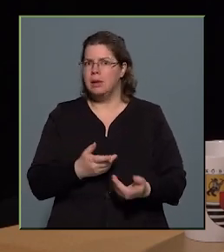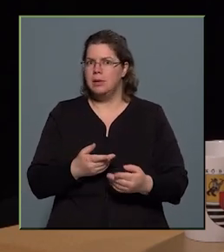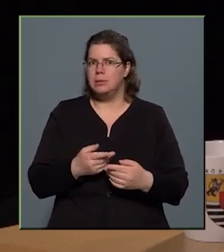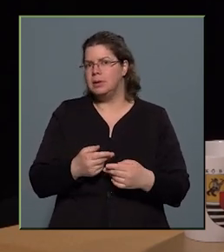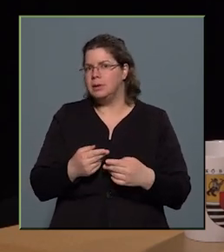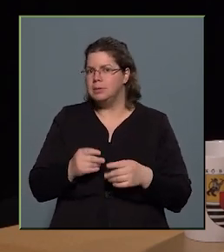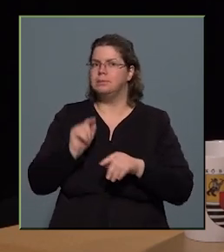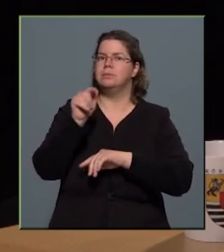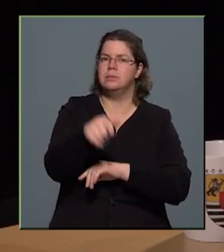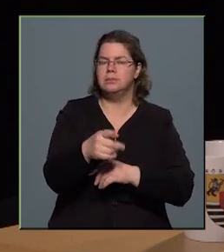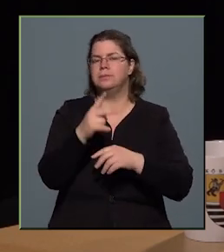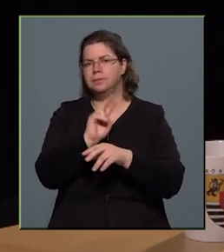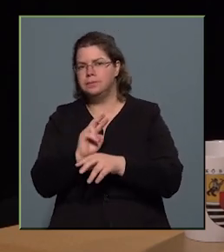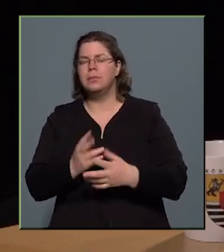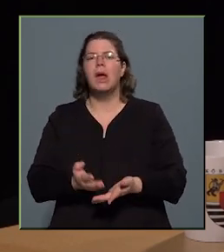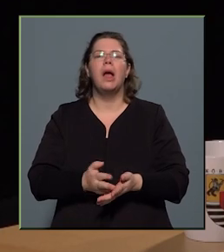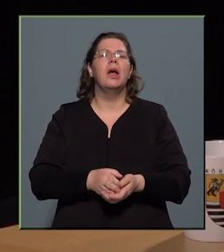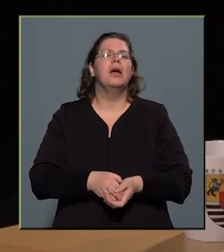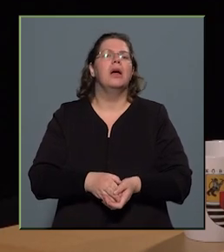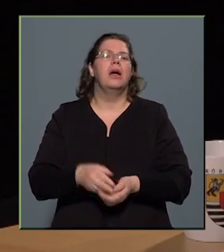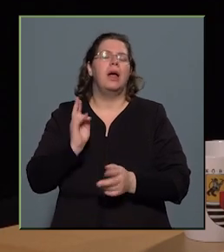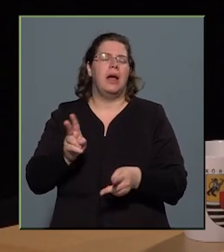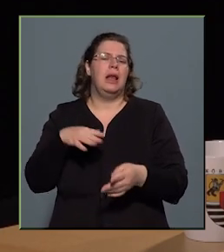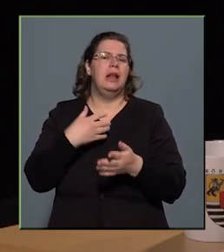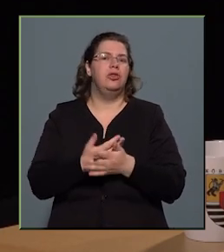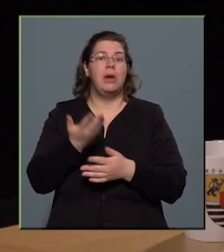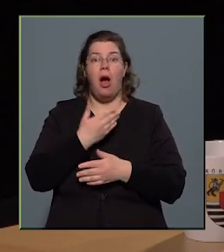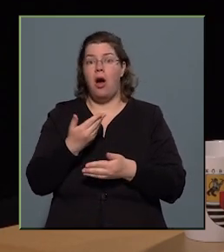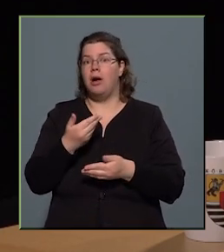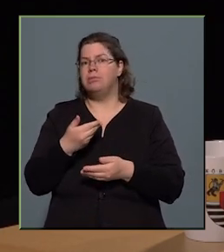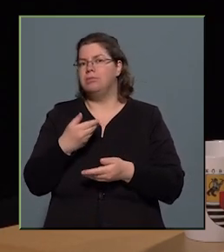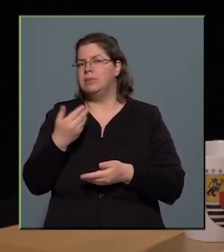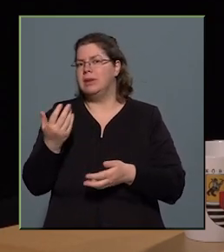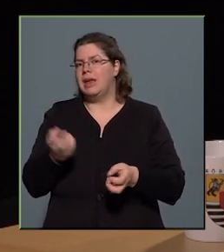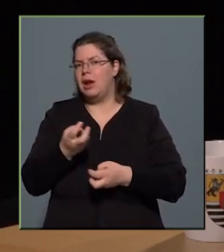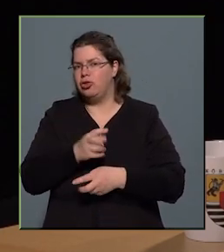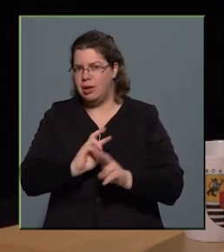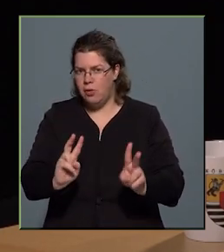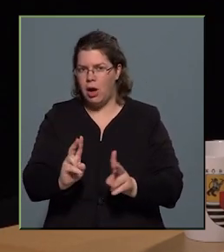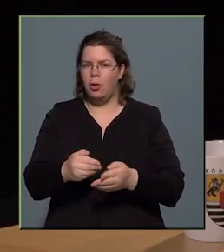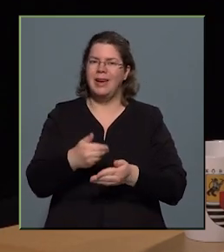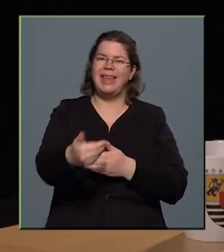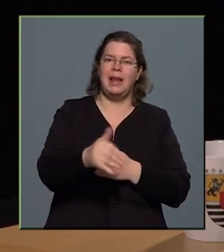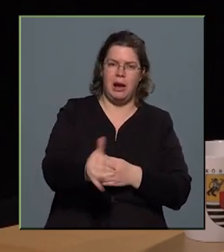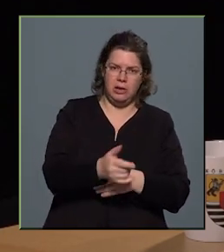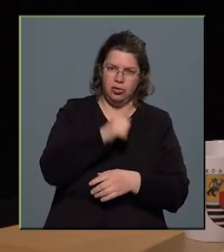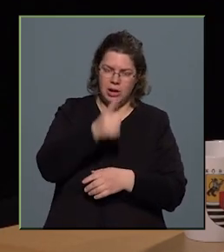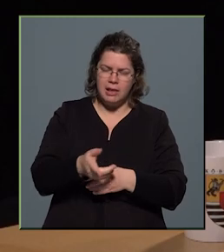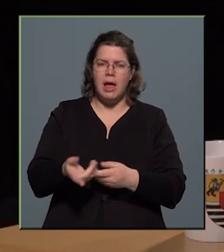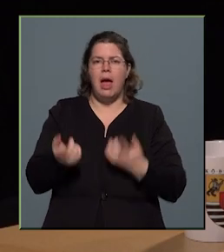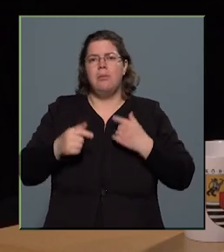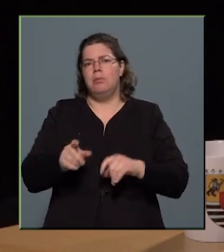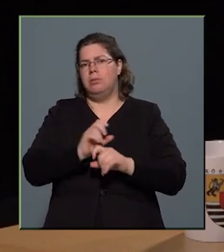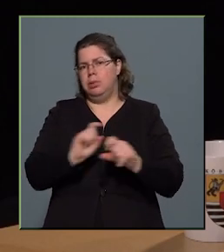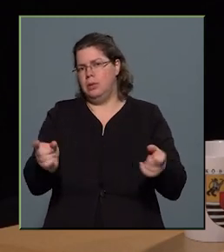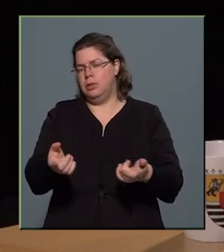Hát azonban azt is el kell ismerni, hogy ha kereslet van, akkor kínálat is lesz, tehát ebből kifolyólag az jól látható volt,